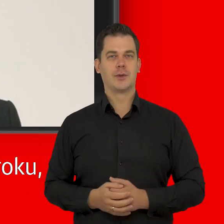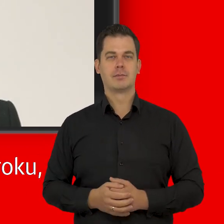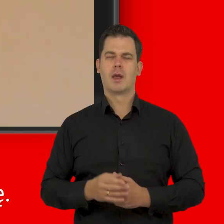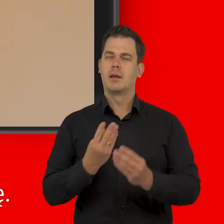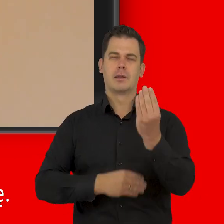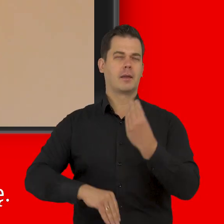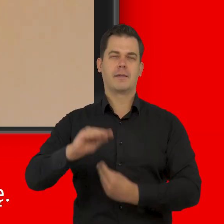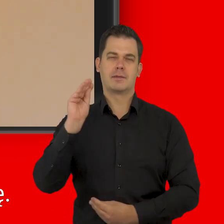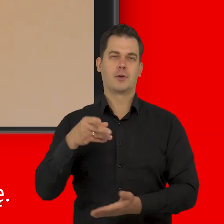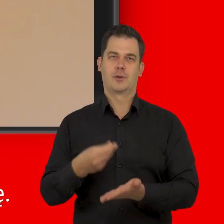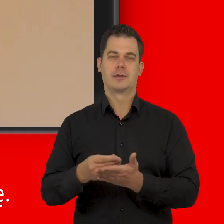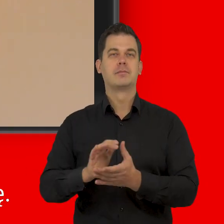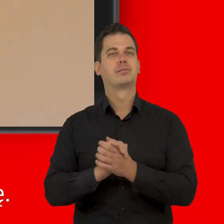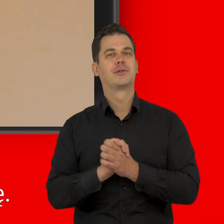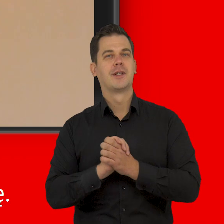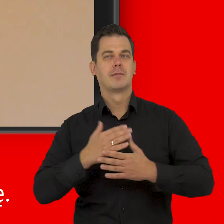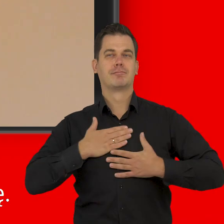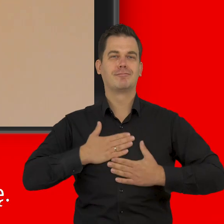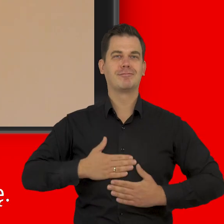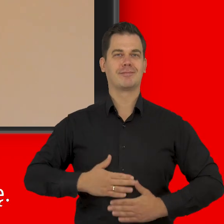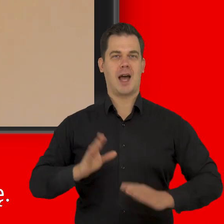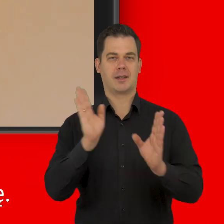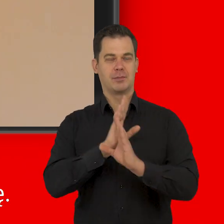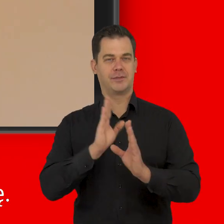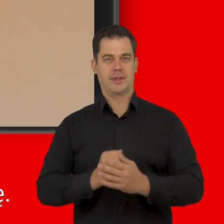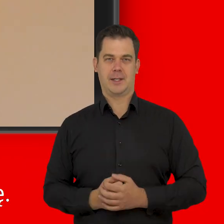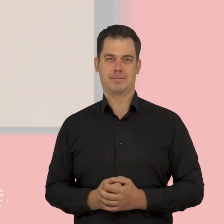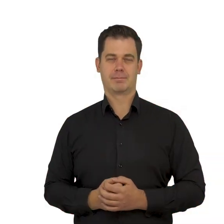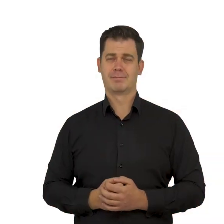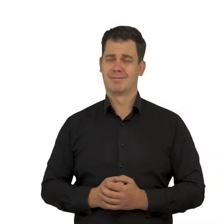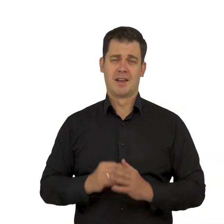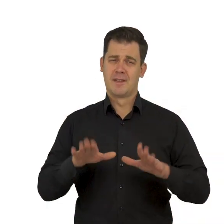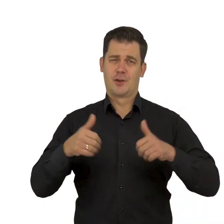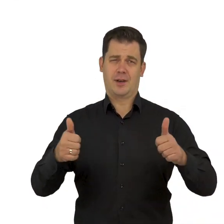oddziale. Ale najbardziej, to cenię sobie przyjazdową atmosferę.